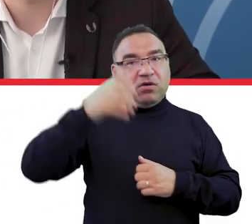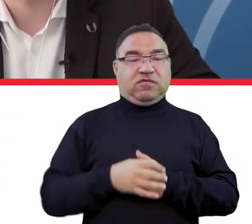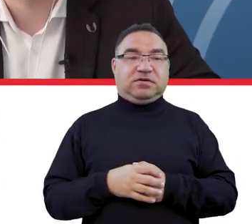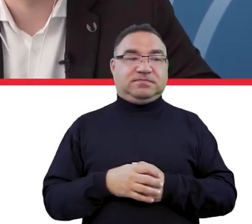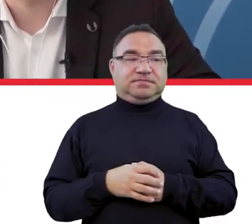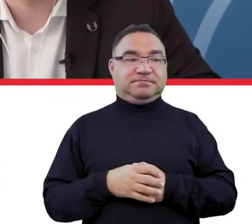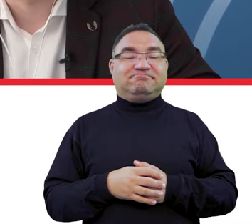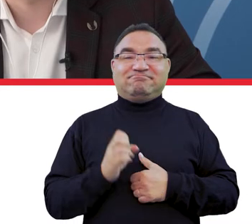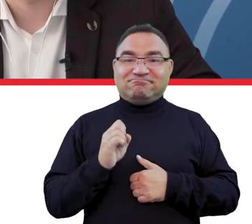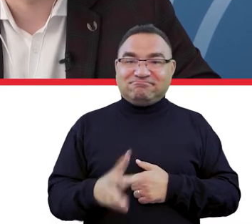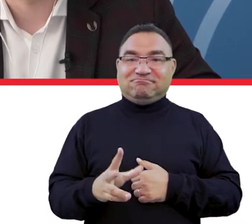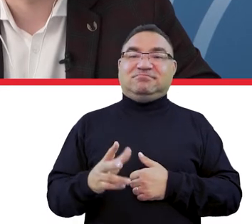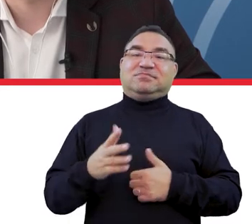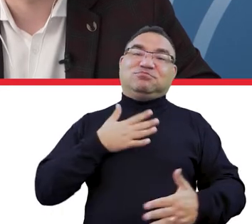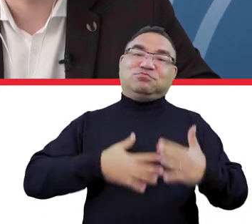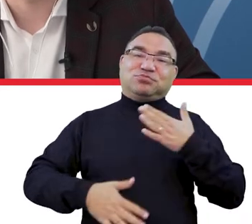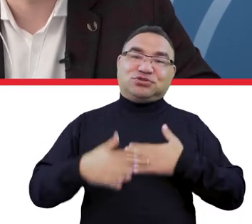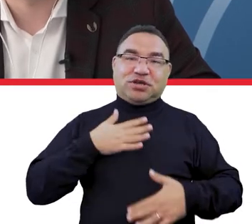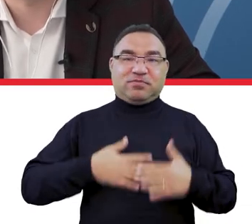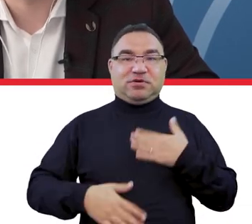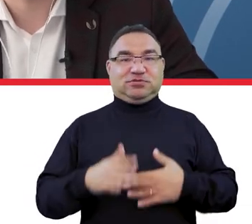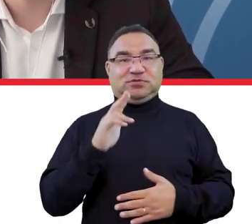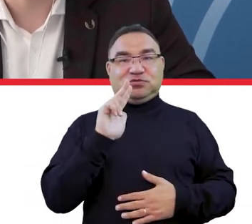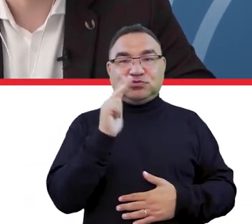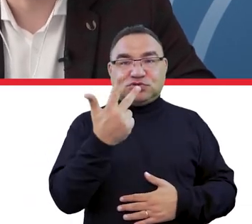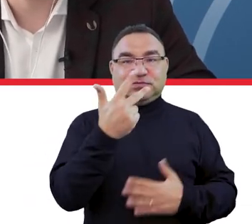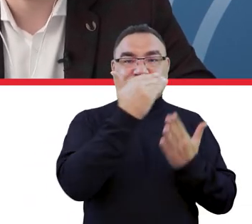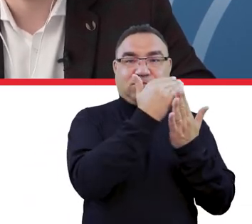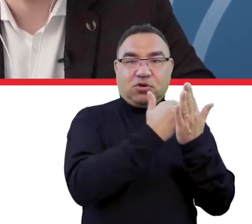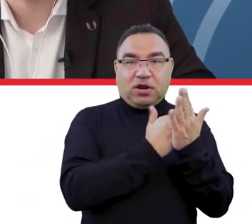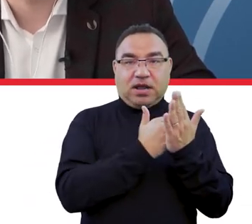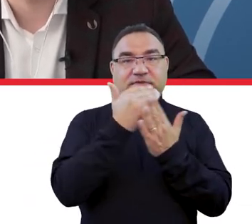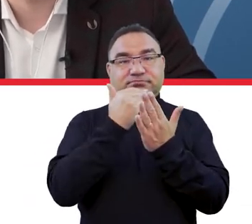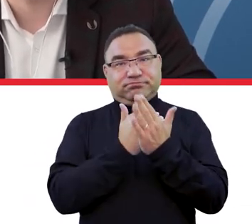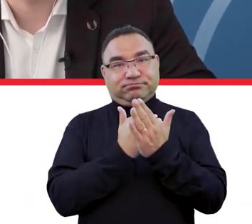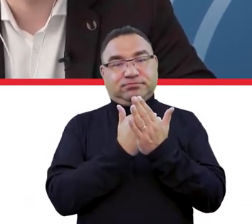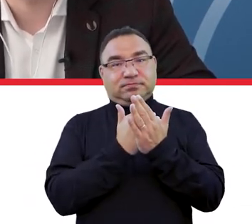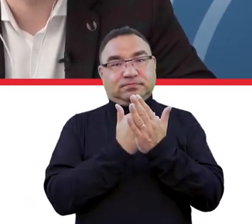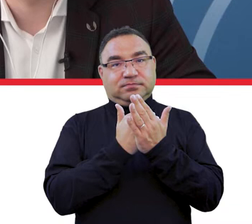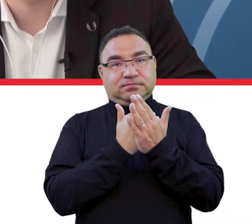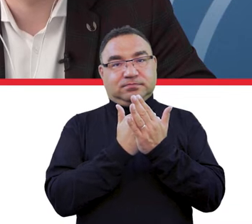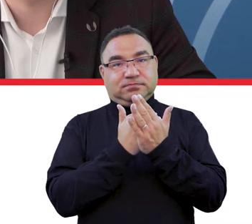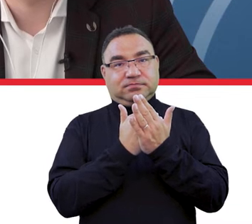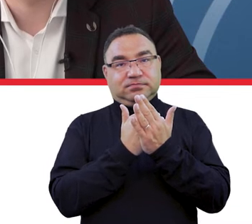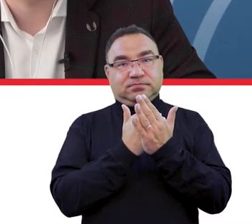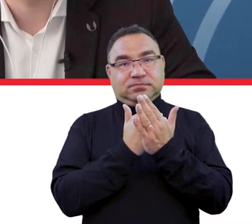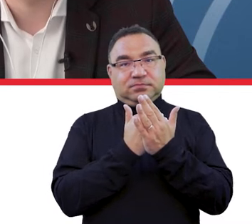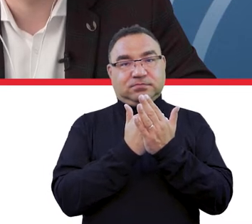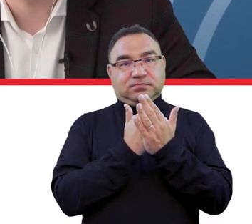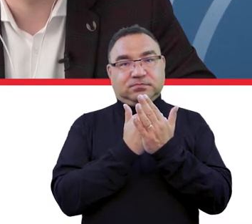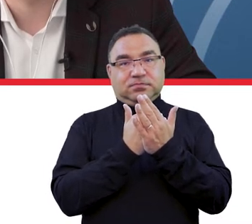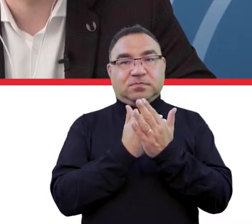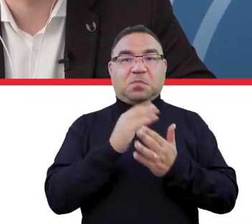proszę. Z ogromną przyjemnością. Będą trzy takie programy dedykowane, tak jak